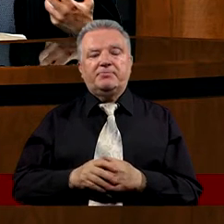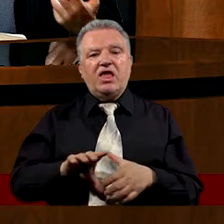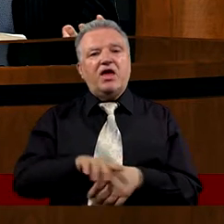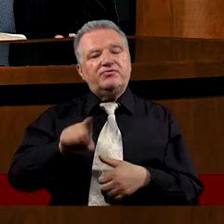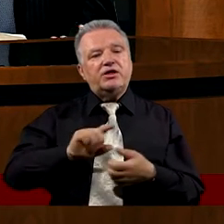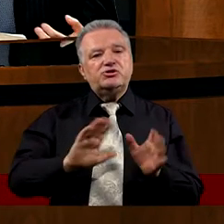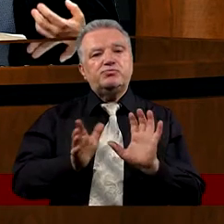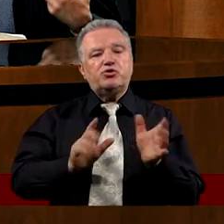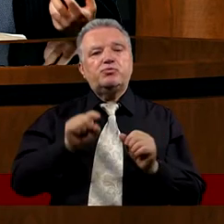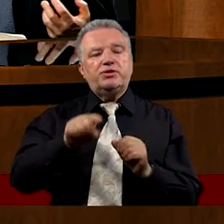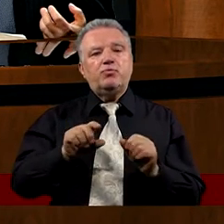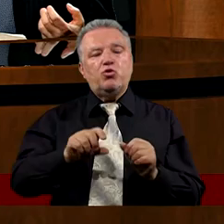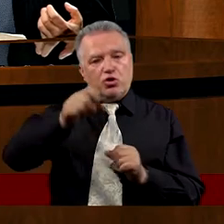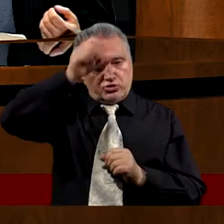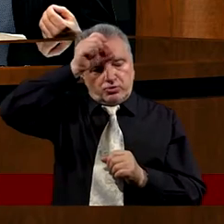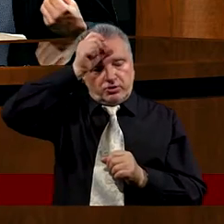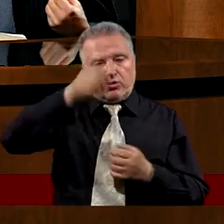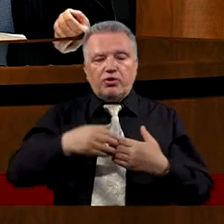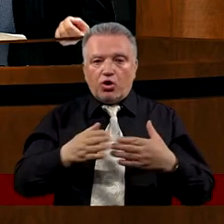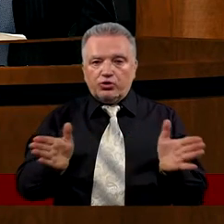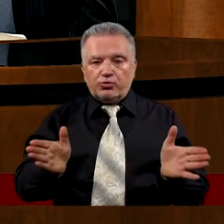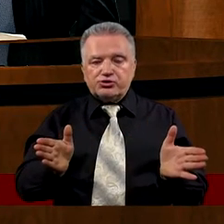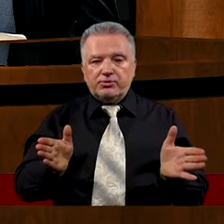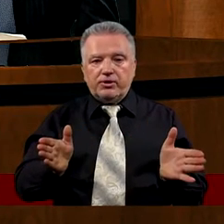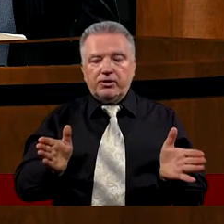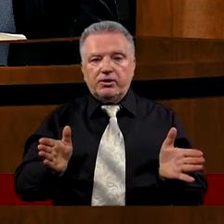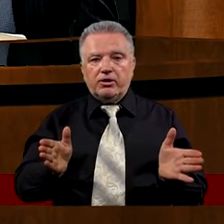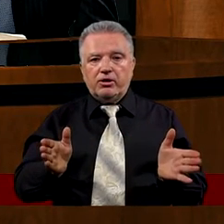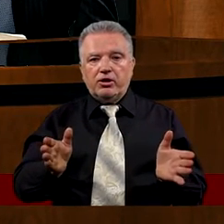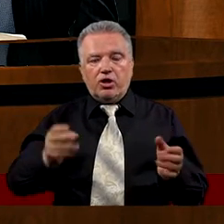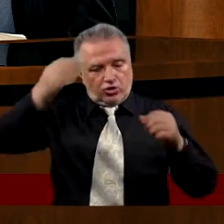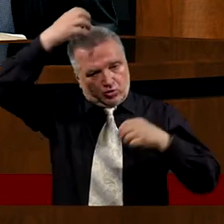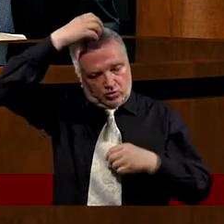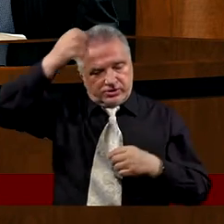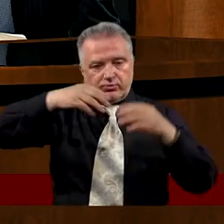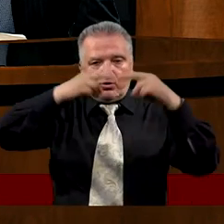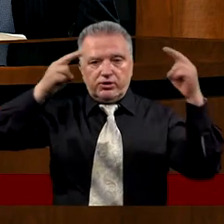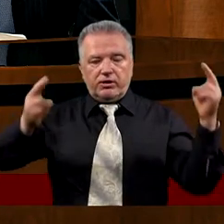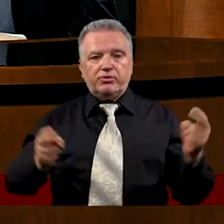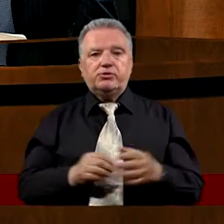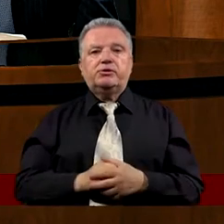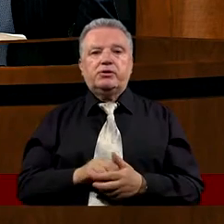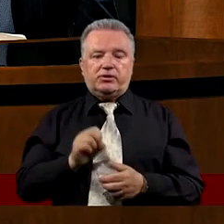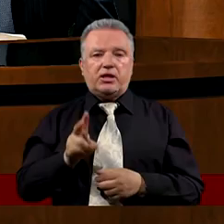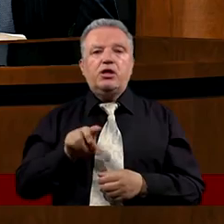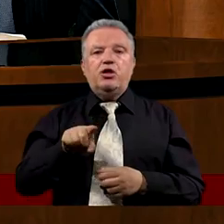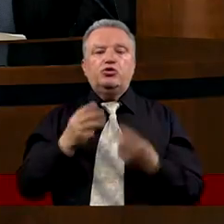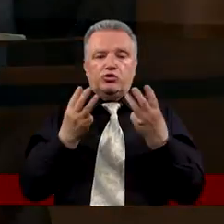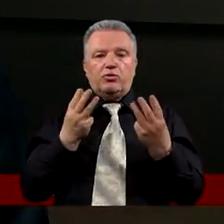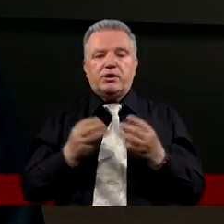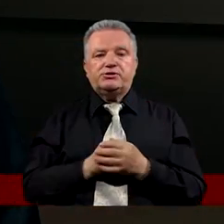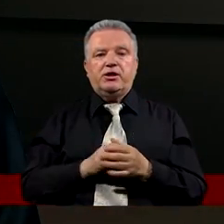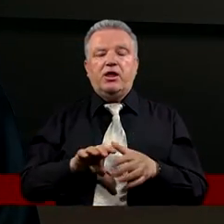w ten sposób temu człowiekowi Otworzyć Królestwo Niebios Tak, to bardzo ważne